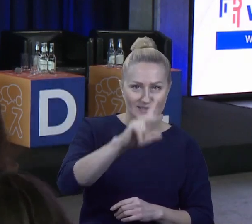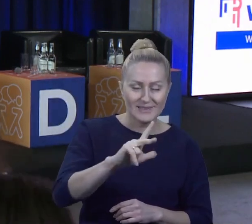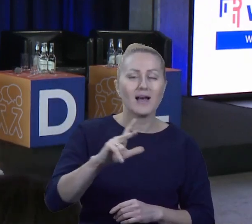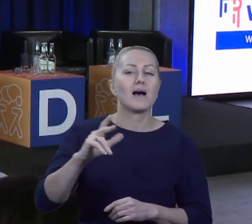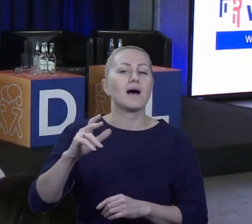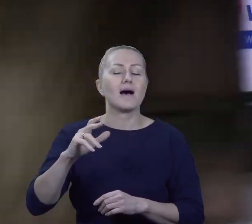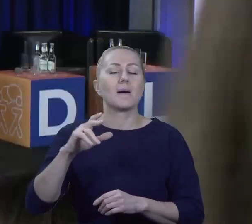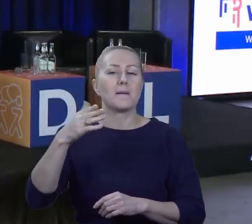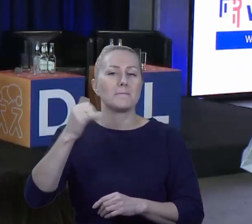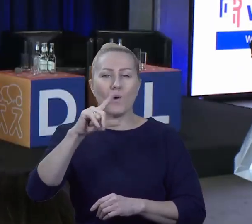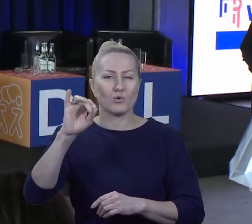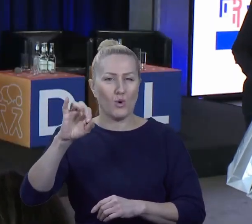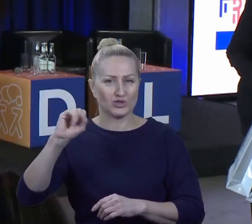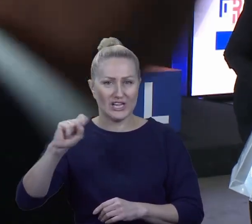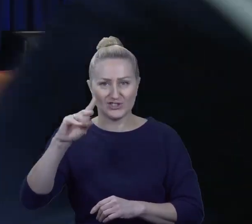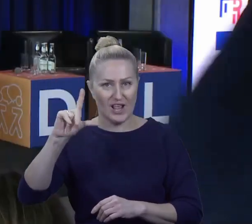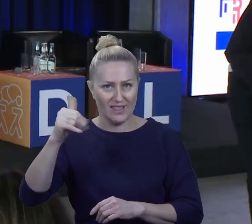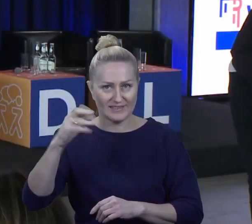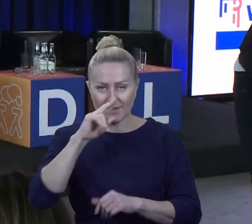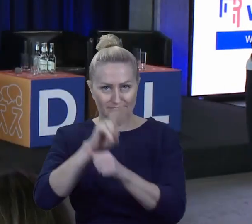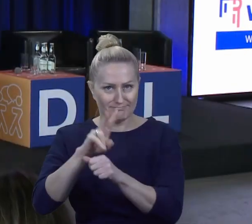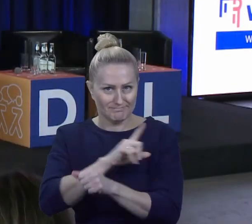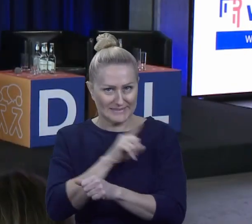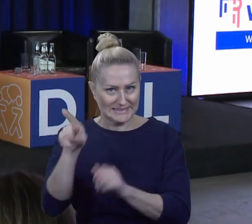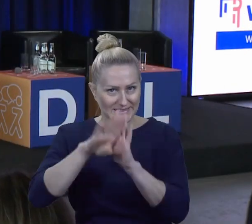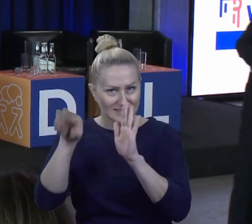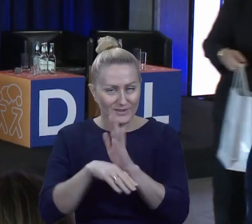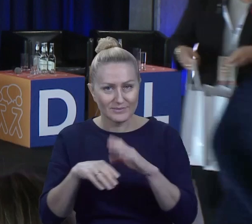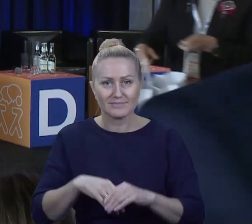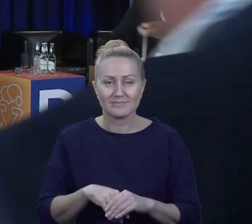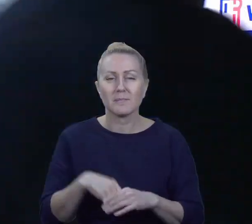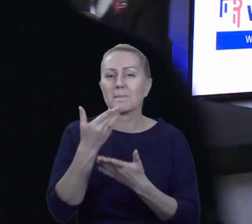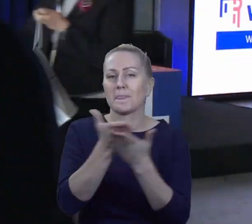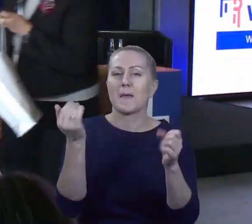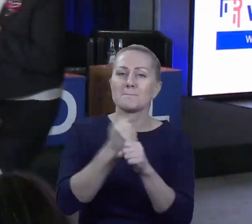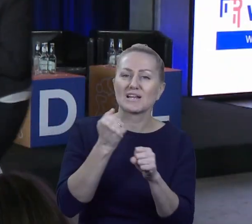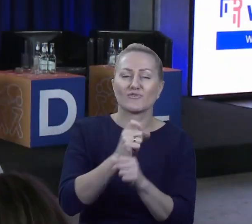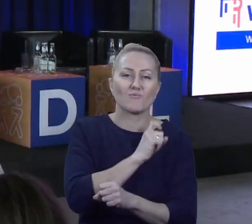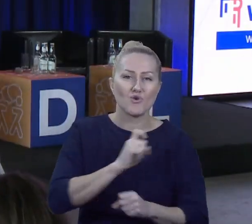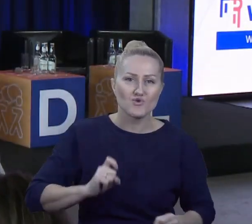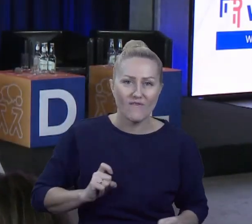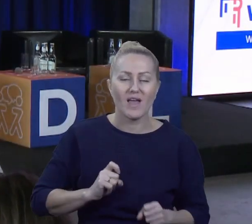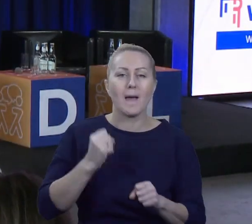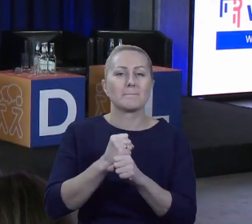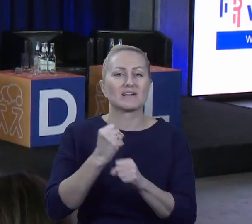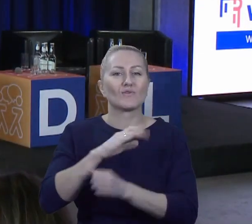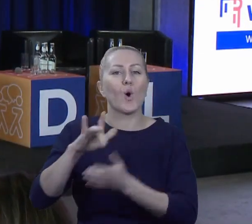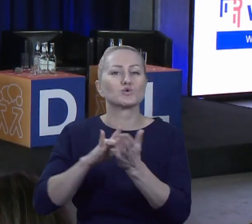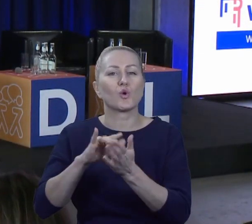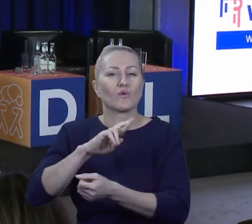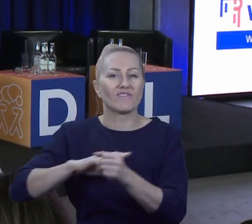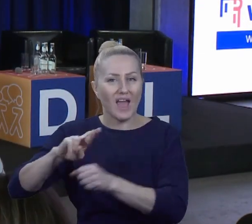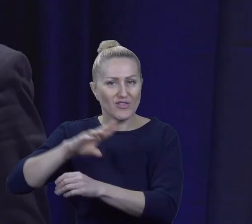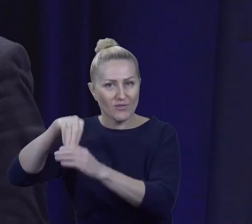Zielińską, która nad wszystkim czuwała, pracowników biura, pracowników ośrodków regionalnych,